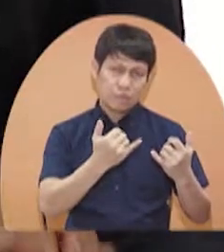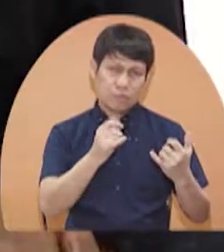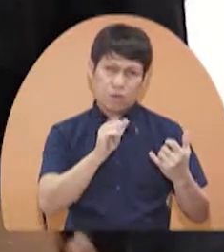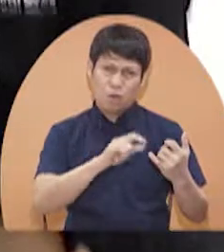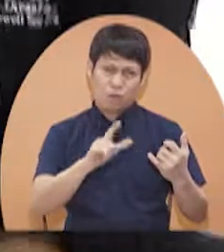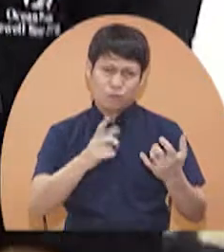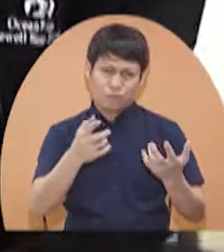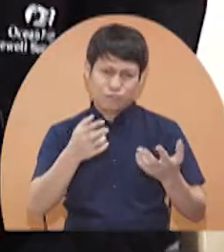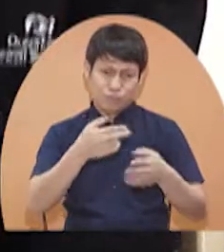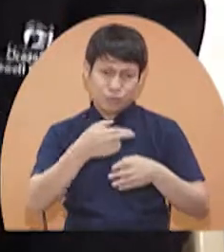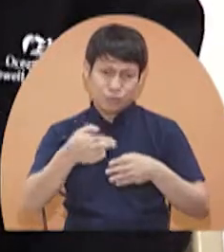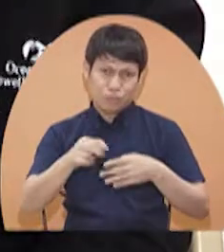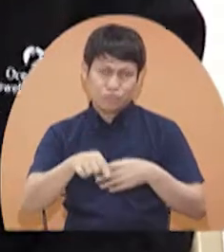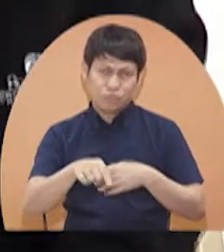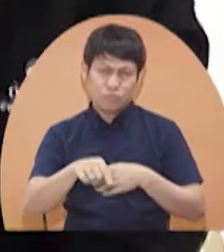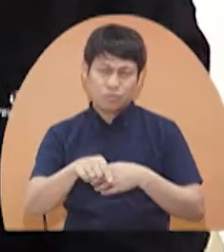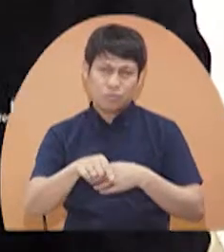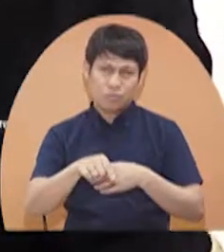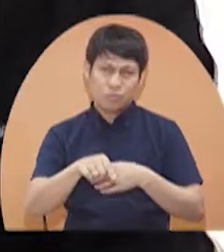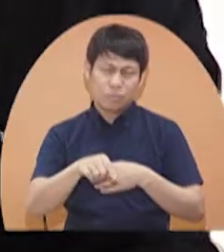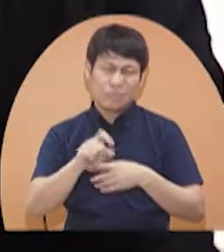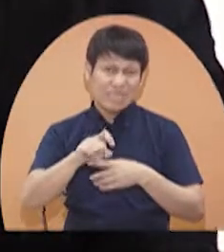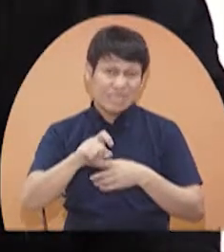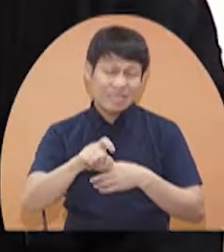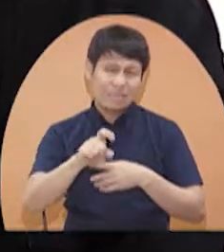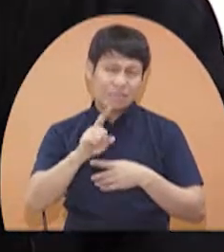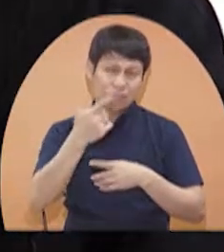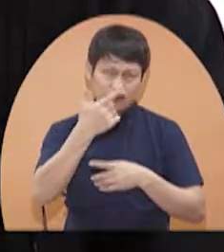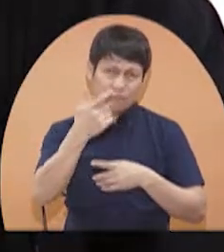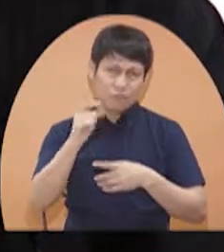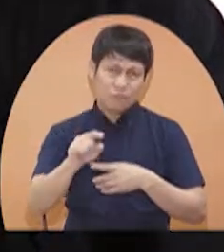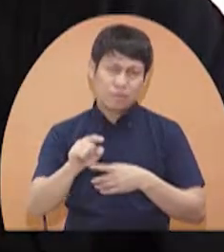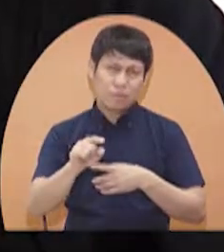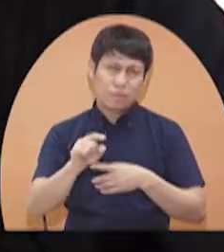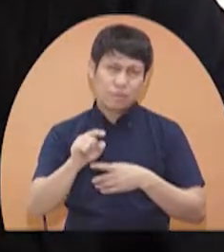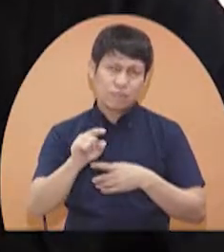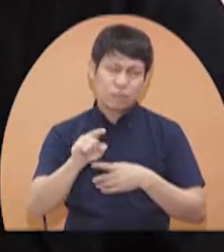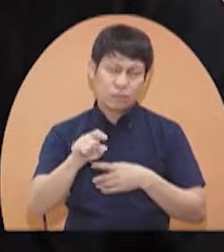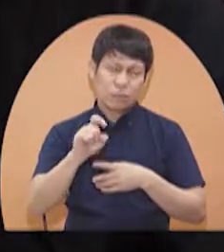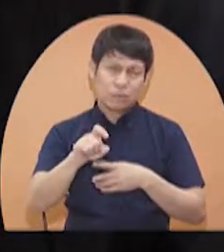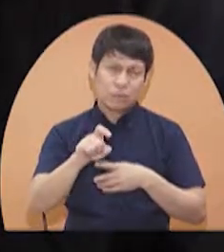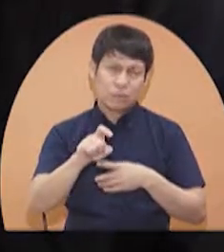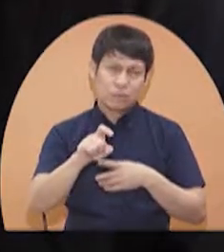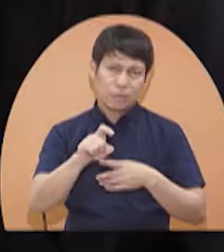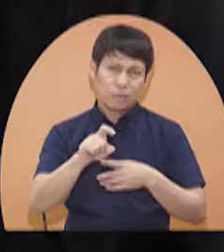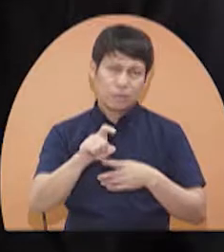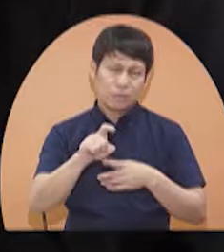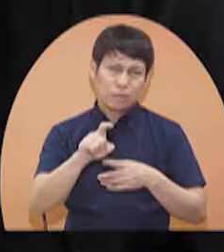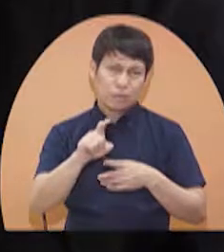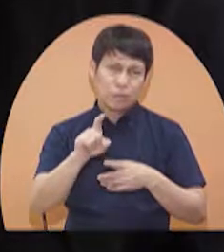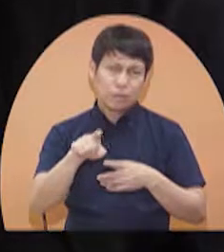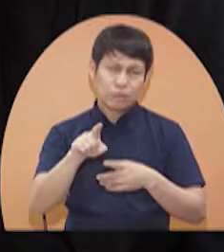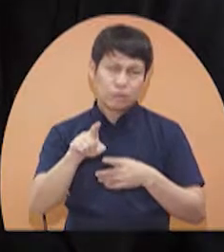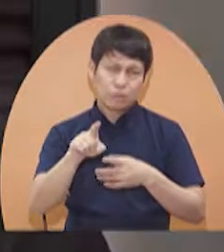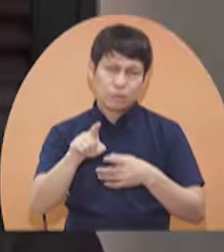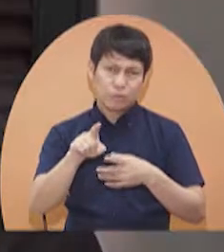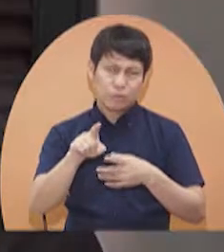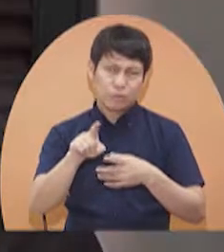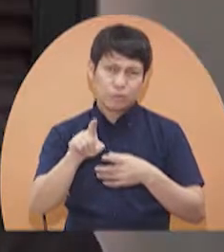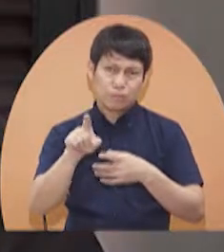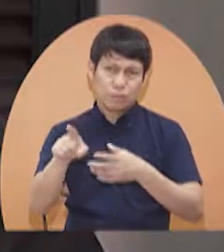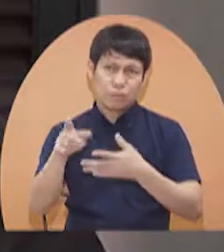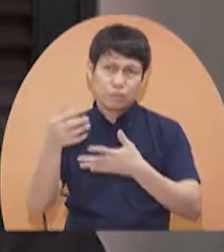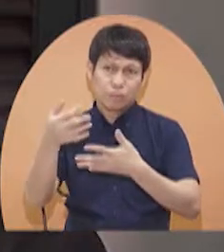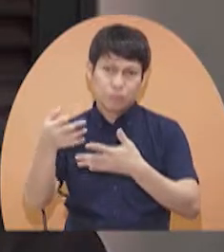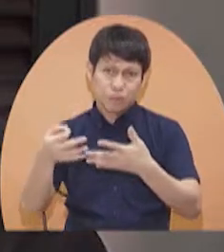Kasi yung mga result na po ng test, kailangan ko rin po yung para makapag-file naman ako sa mga government